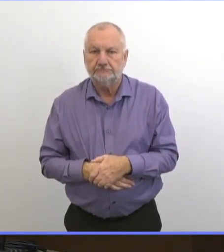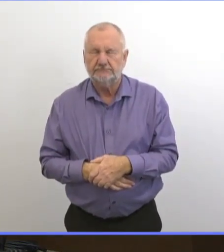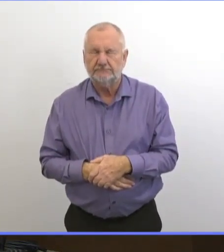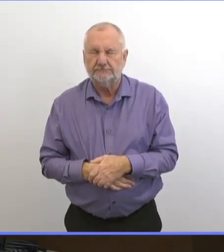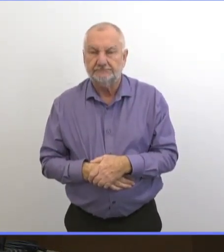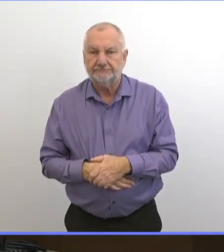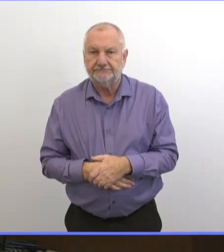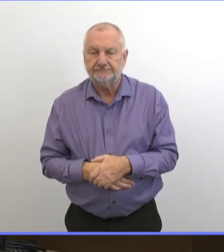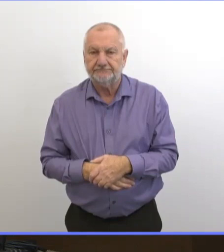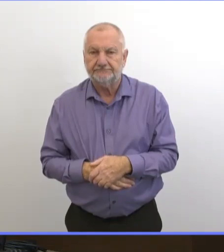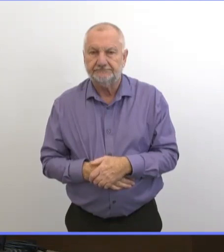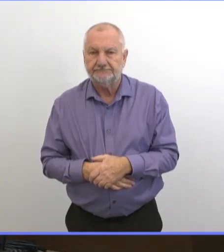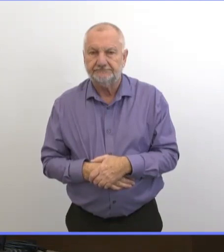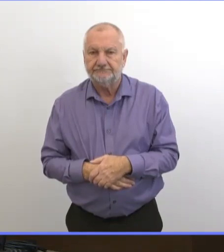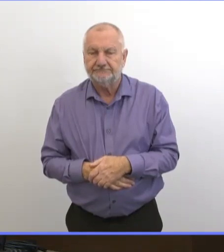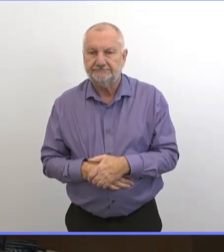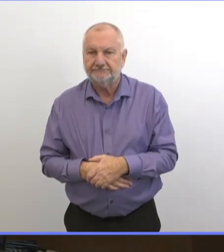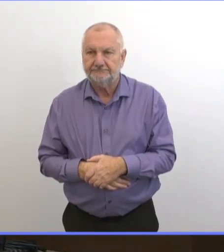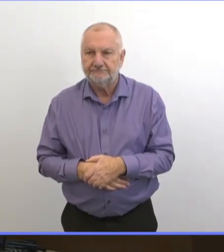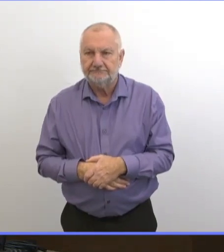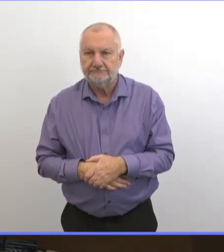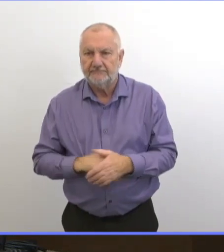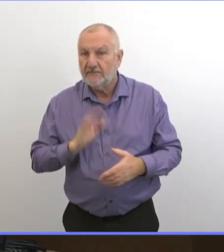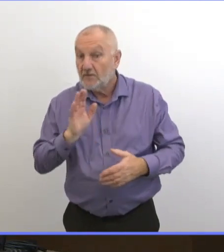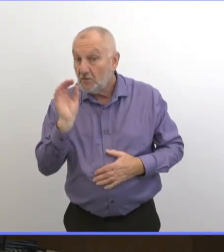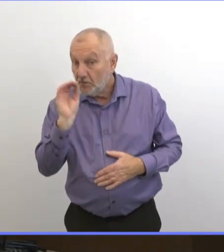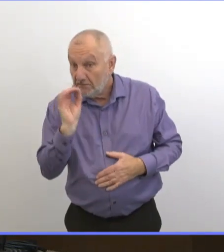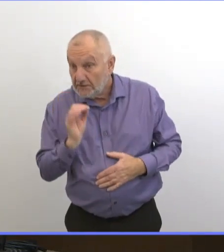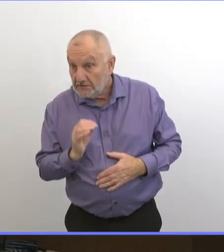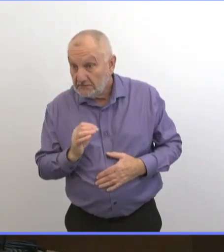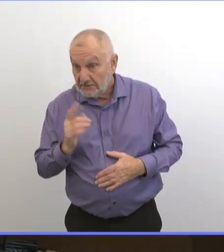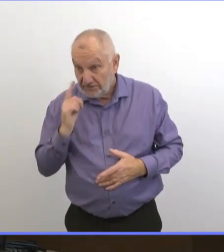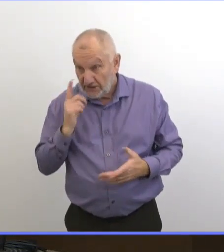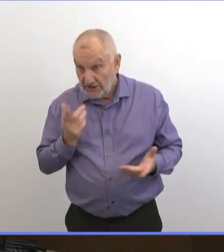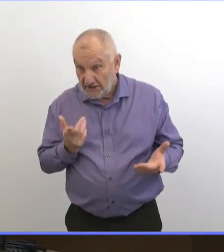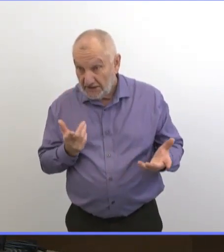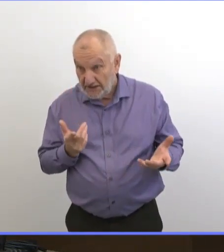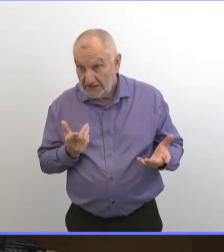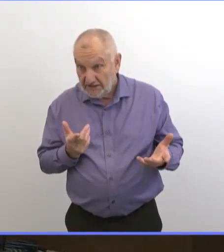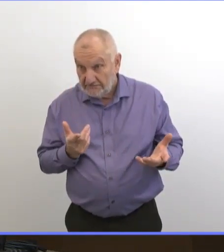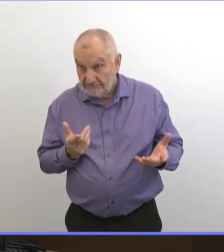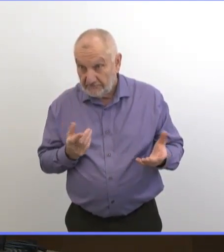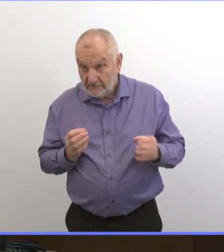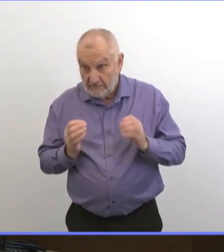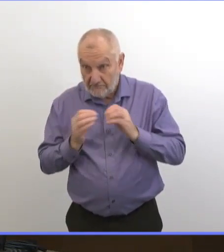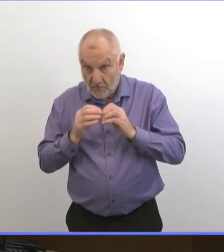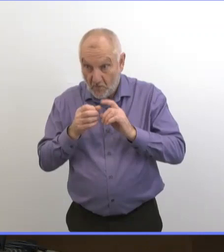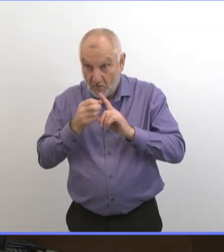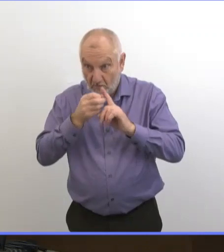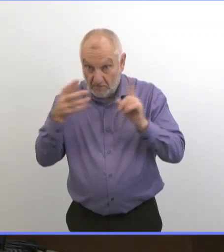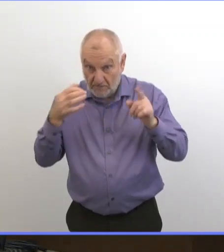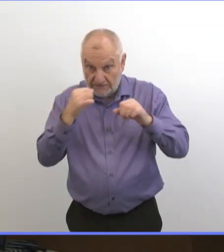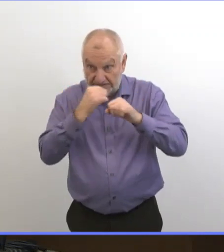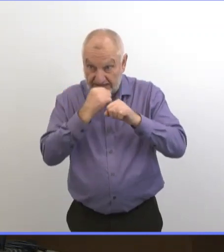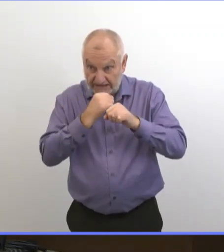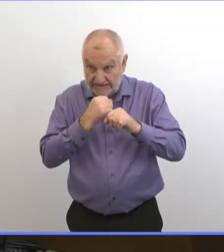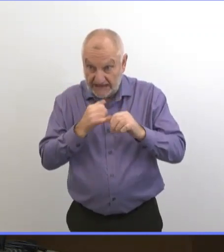Est-ce que ce serait dangereux de donner plus de statistiques au niveau des sources de transmission,